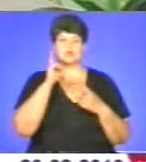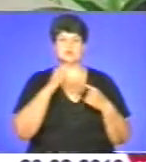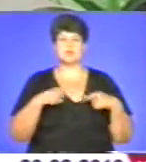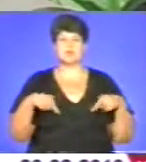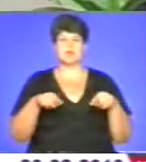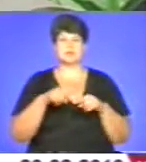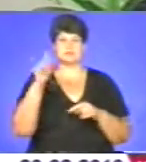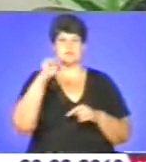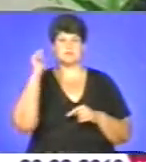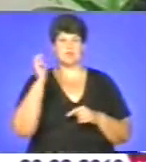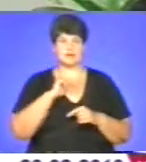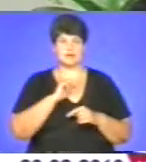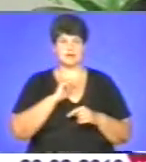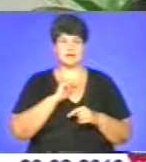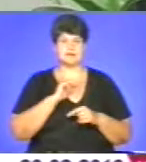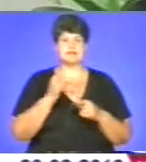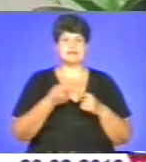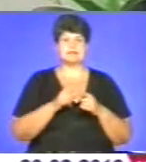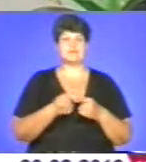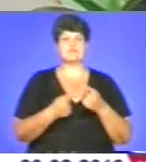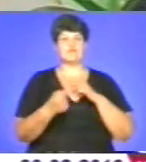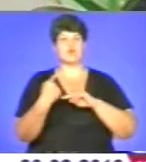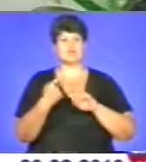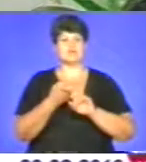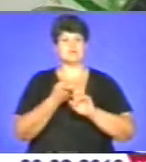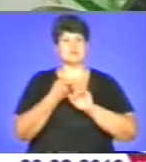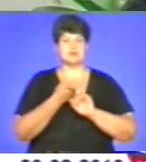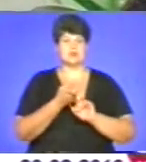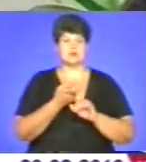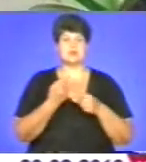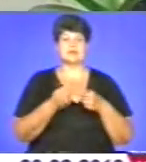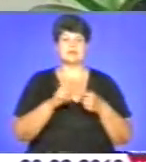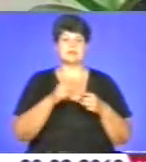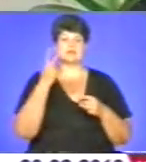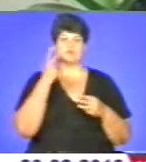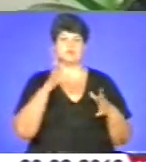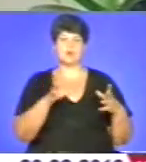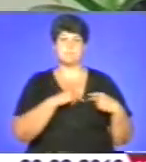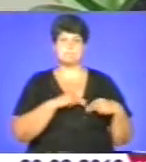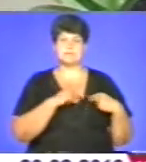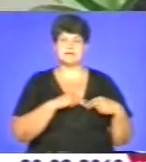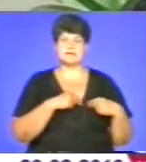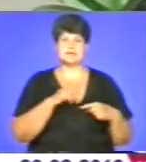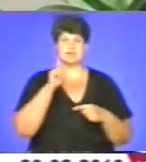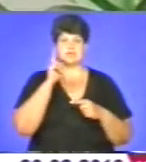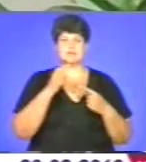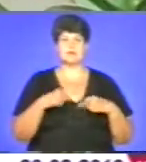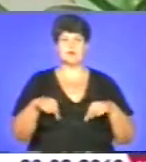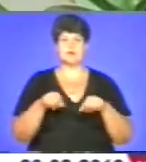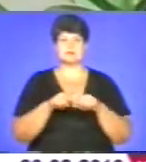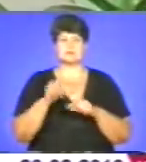з України, тобто такий створотний зв'язок. Це постійне партнерство з молодіжними організаціями